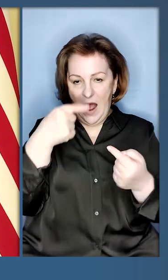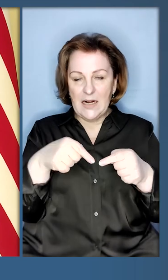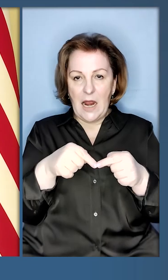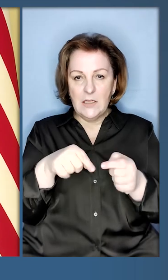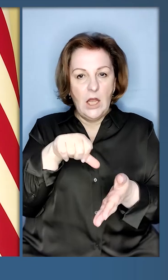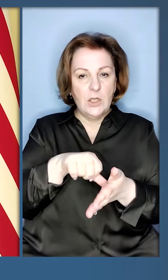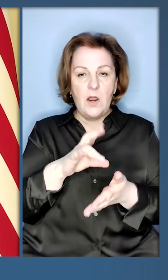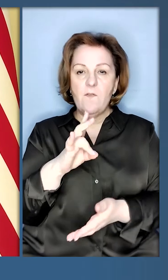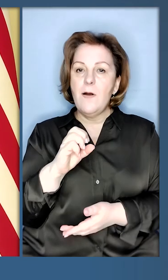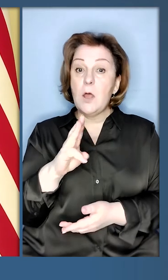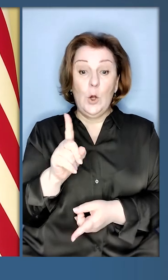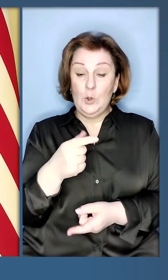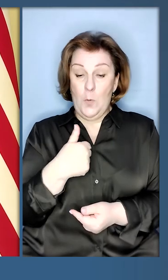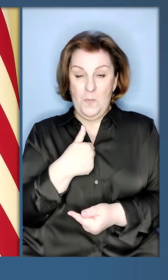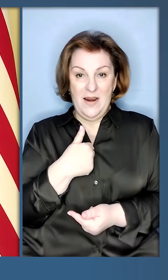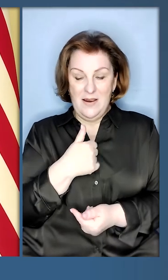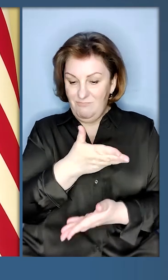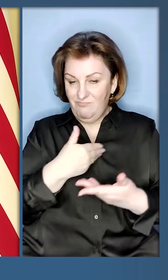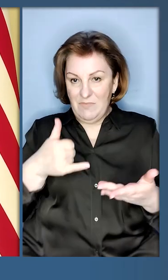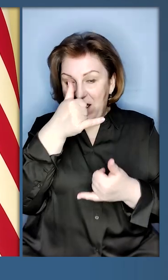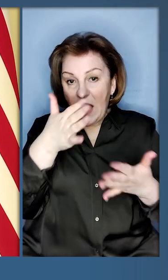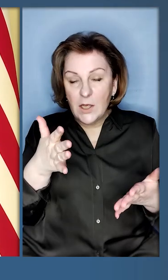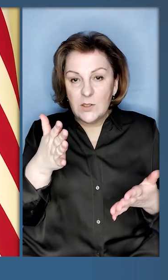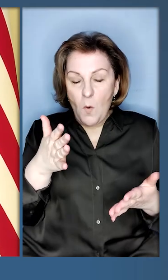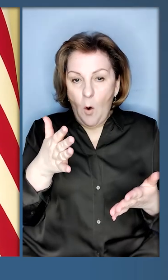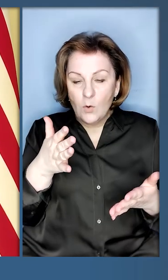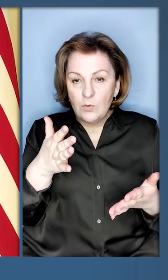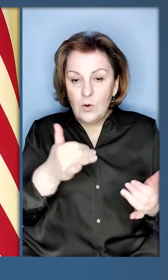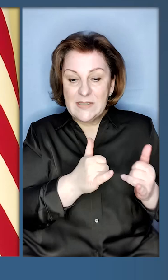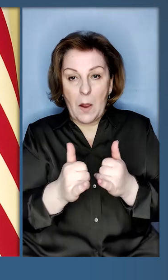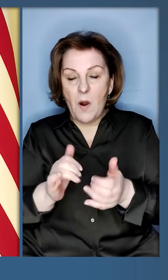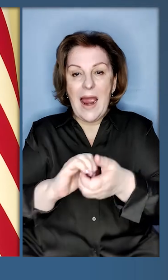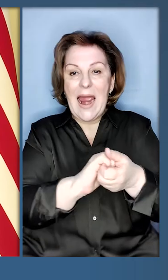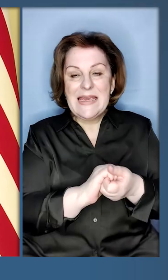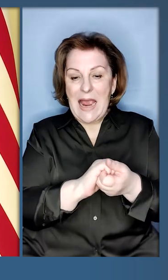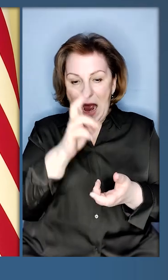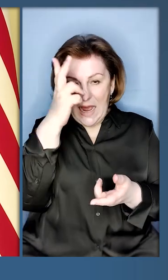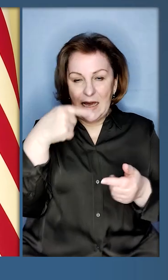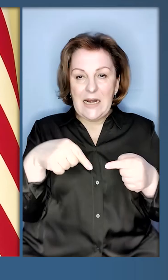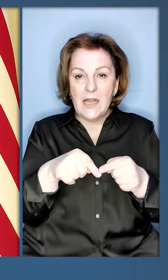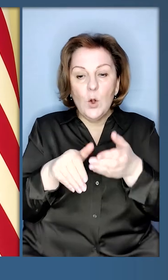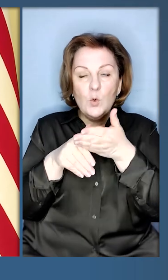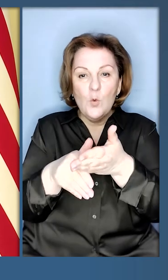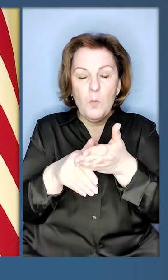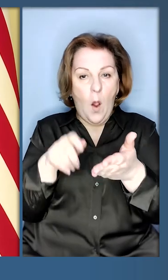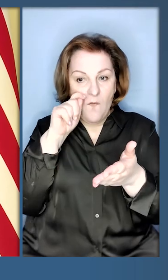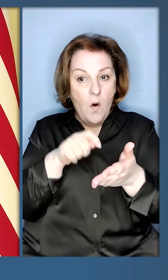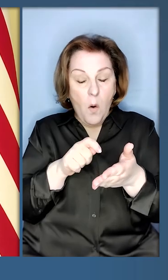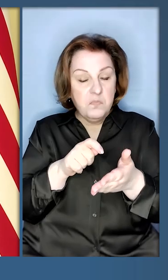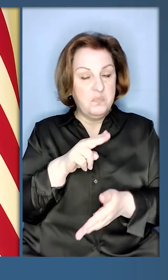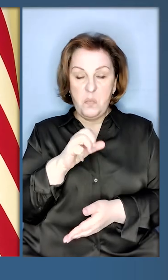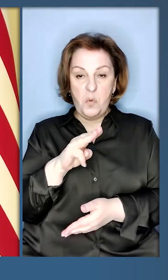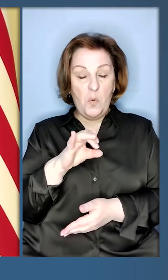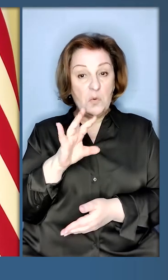НАТО. Що ми не зможемо забезпечити єдність країн у допомозі України. Він